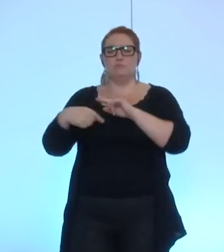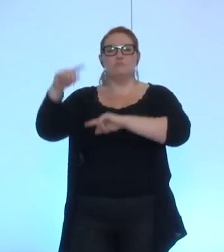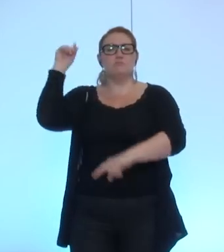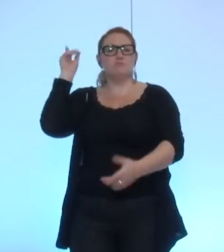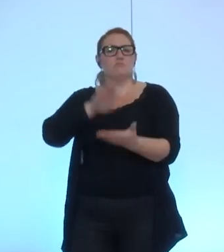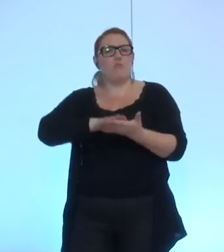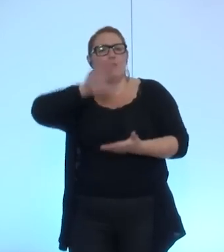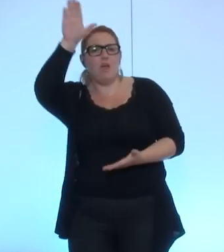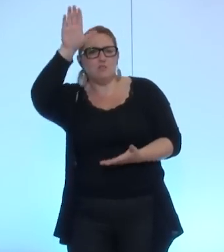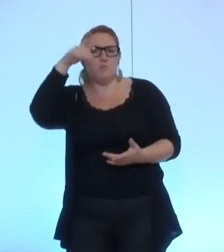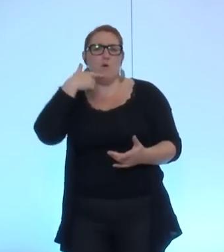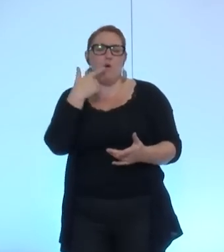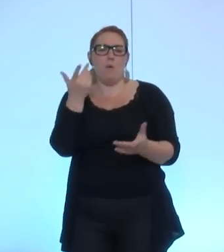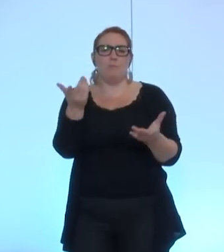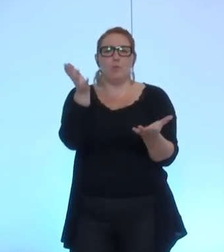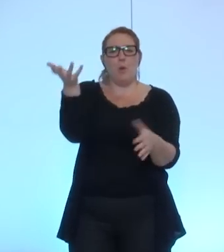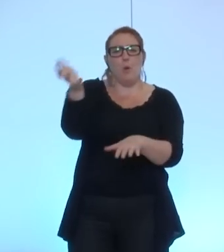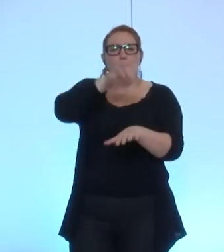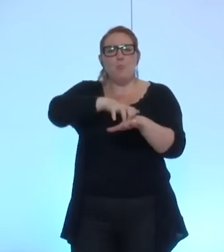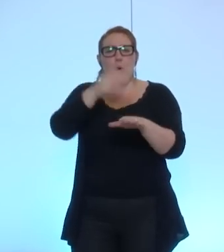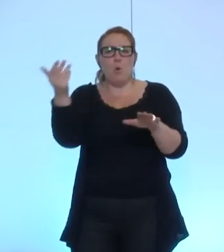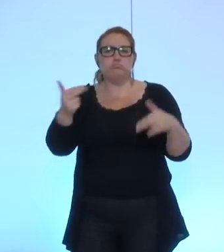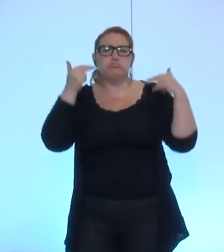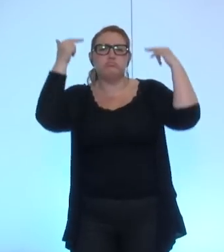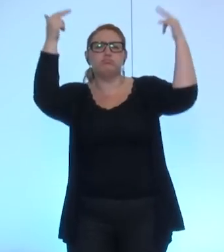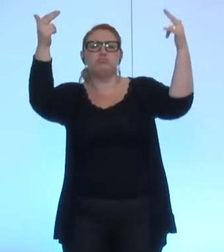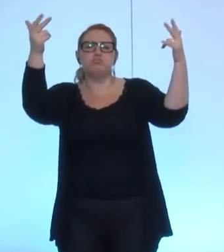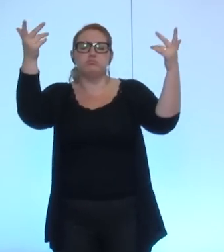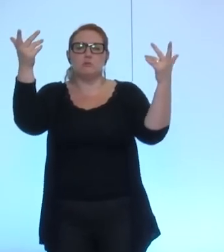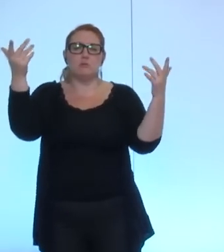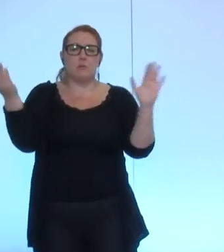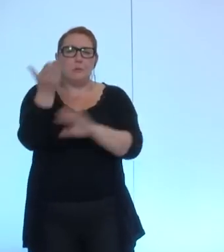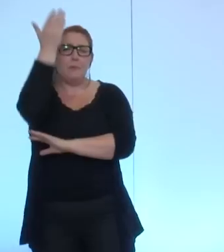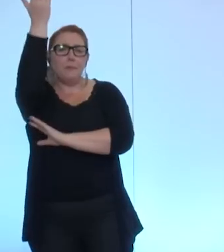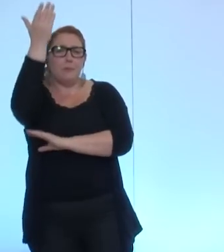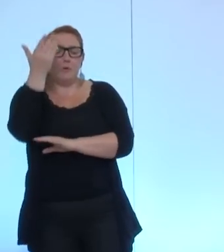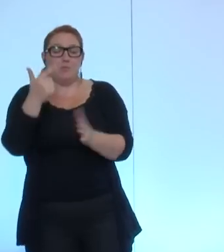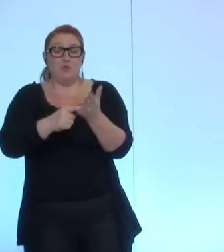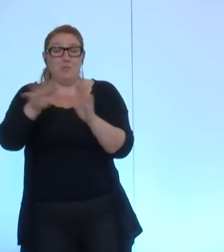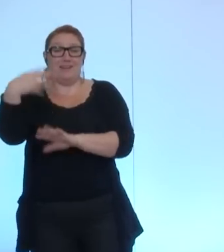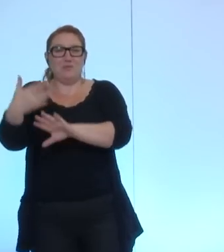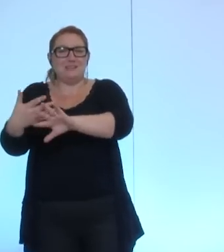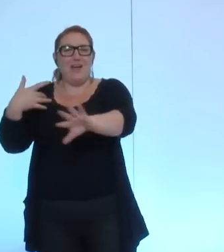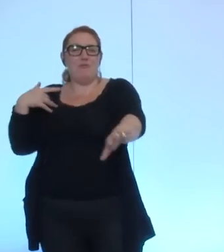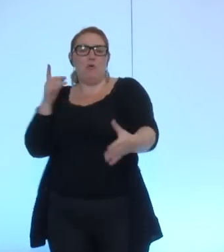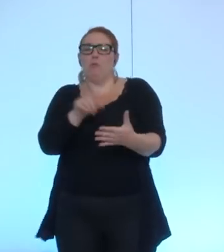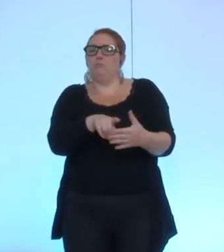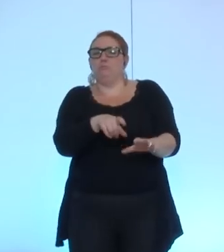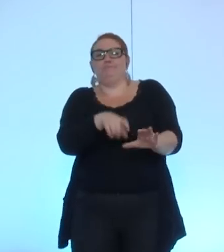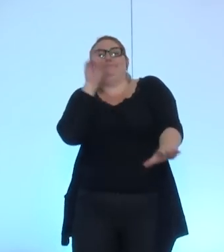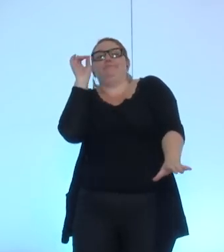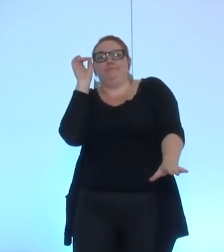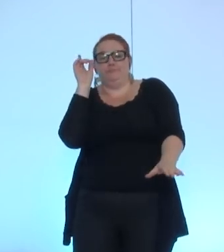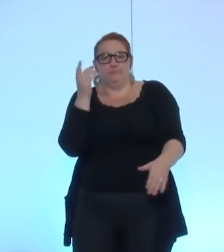été pris auprès des pôles de compétitivité dans les années antérieures à 2014. Et le débat est